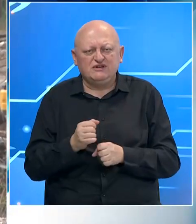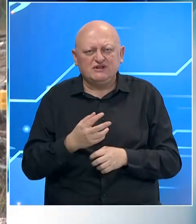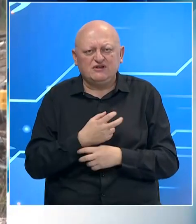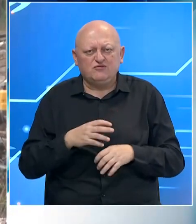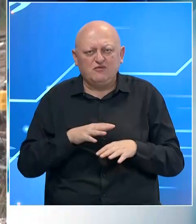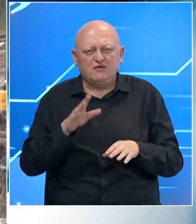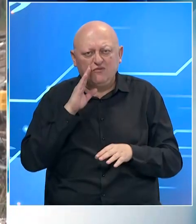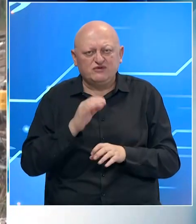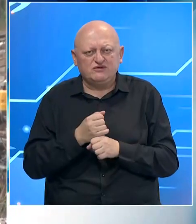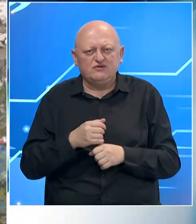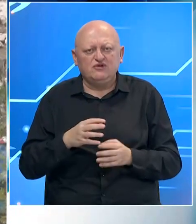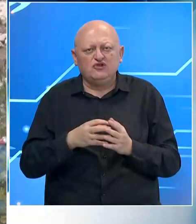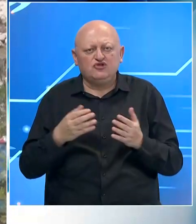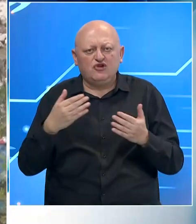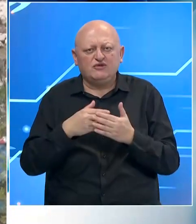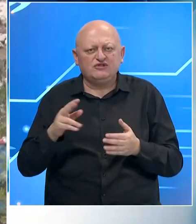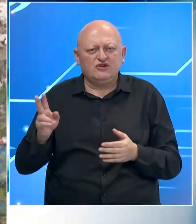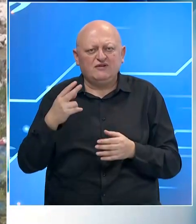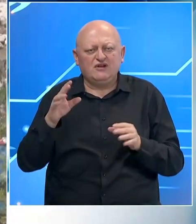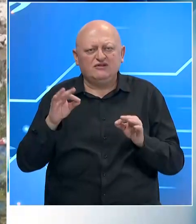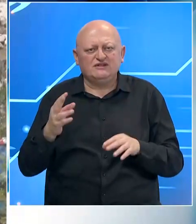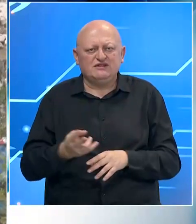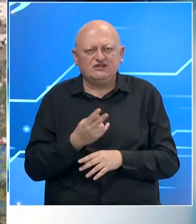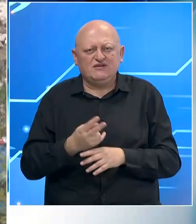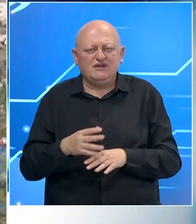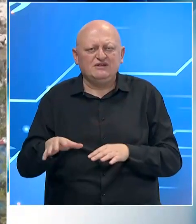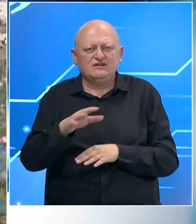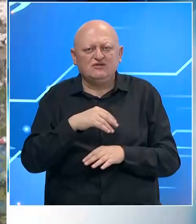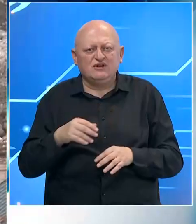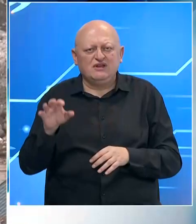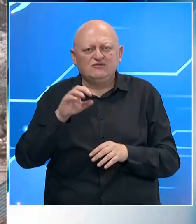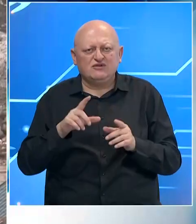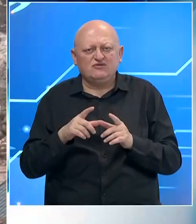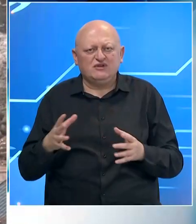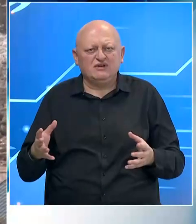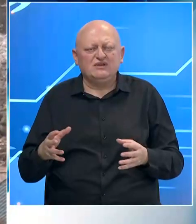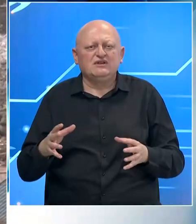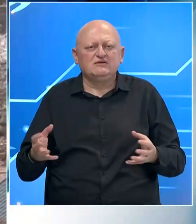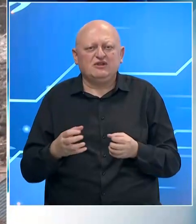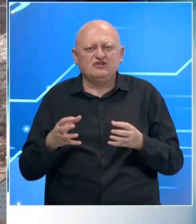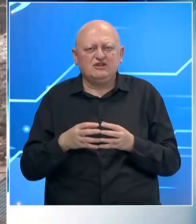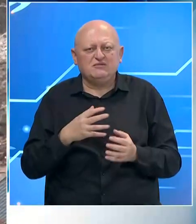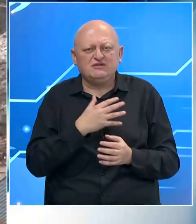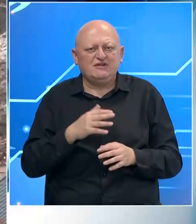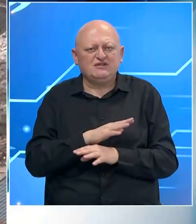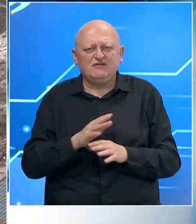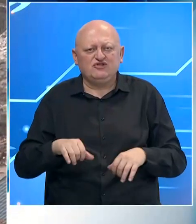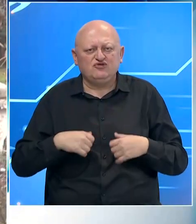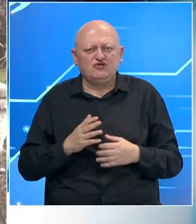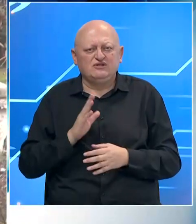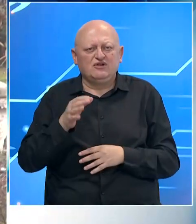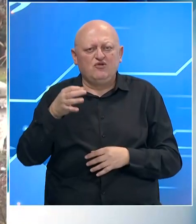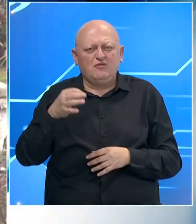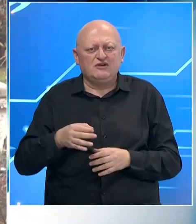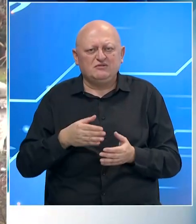u saniranju poplava u našoj zemlji, tokom noći se odazvalo desetak zemalja, regiona i Evropske unije. Spasilački tim iz Hrvatske već je